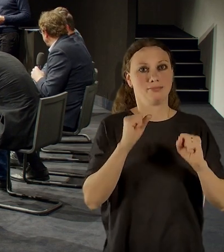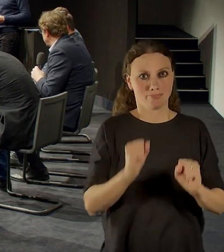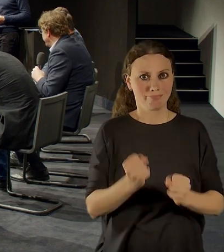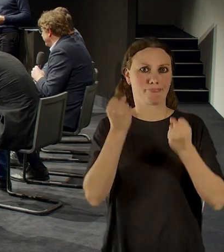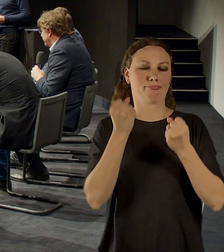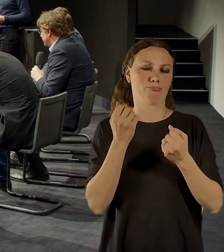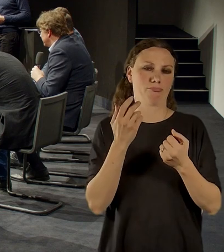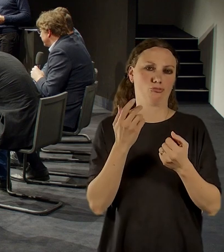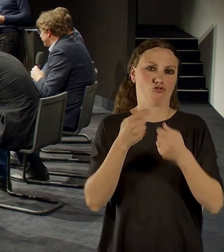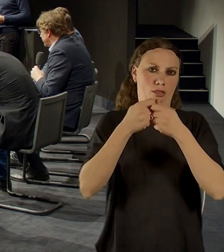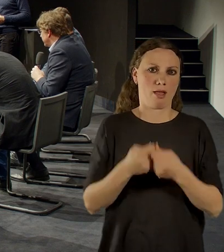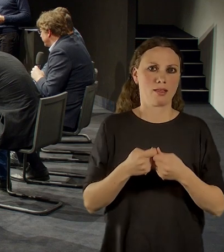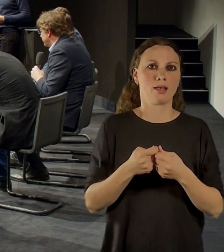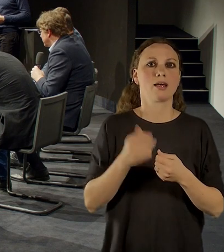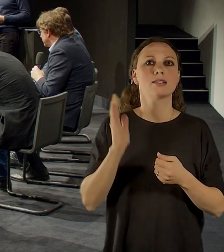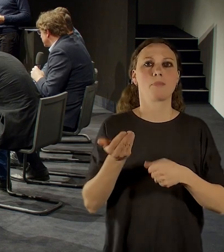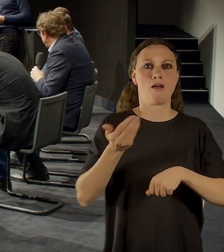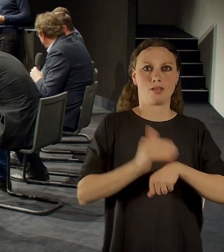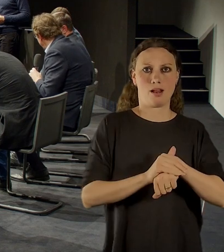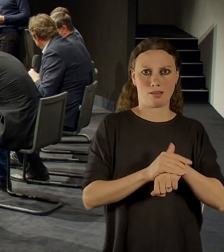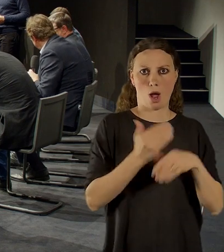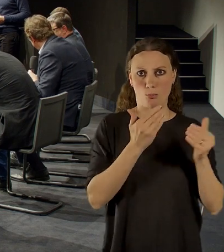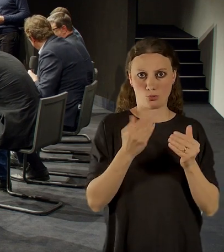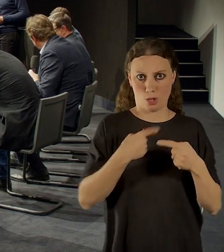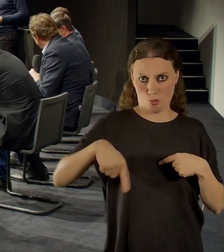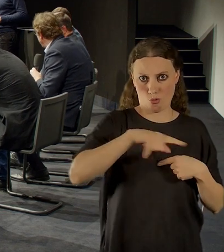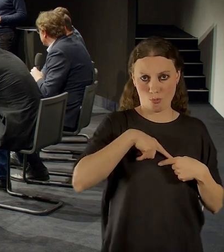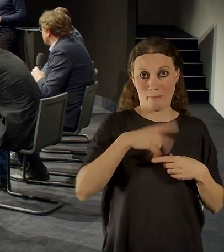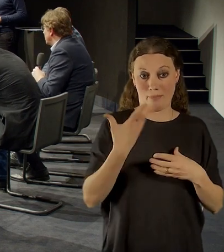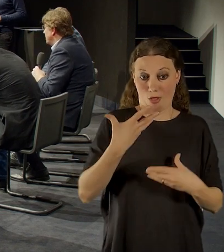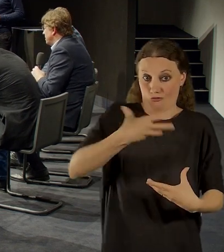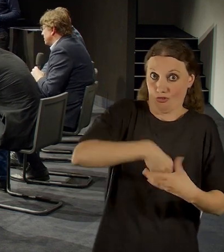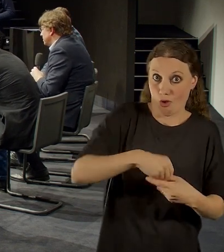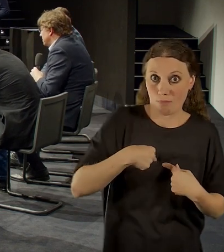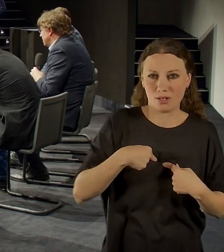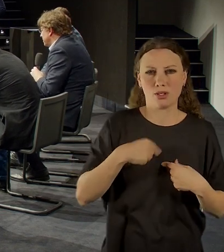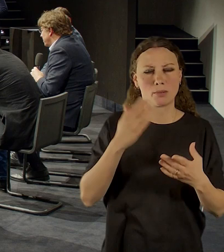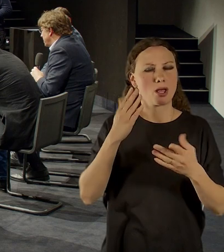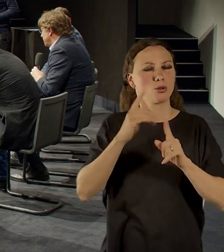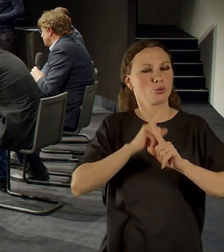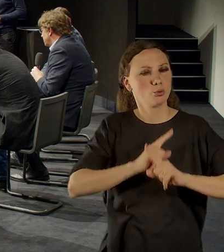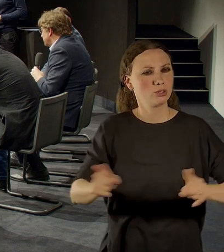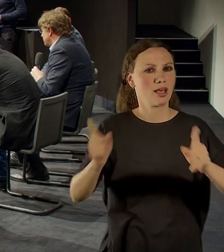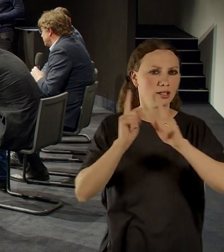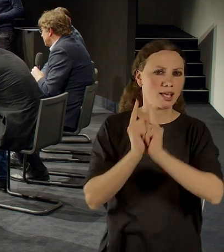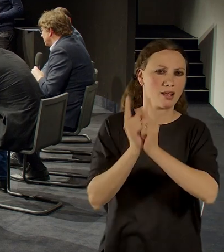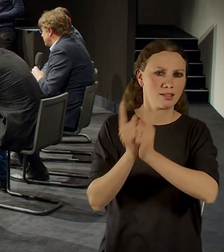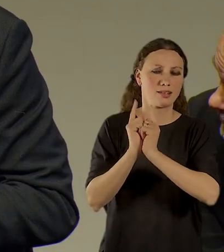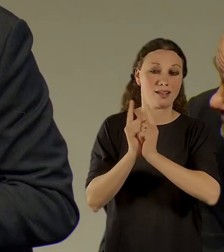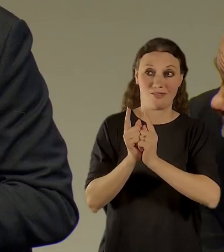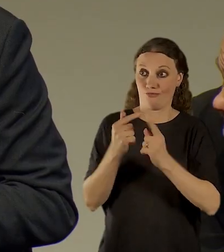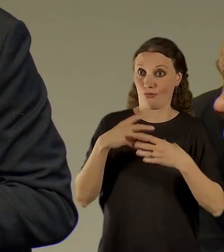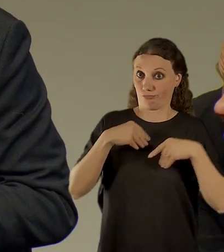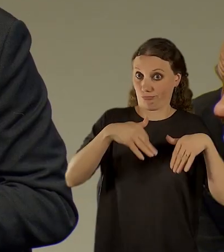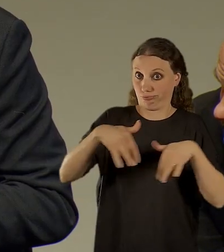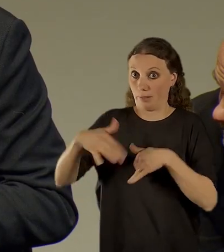rady a byl jsem u řady jednání prostě od počátku. Ten problém byl, že to muzeum vznikalo v